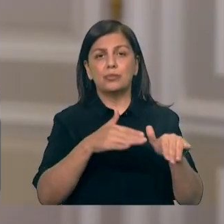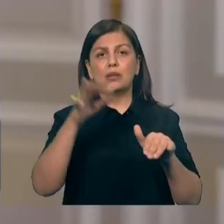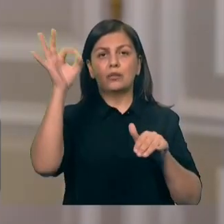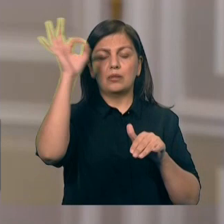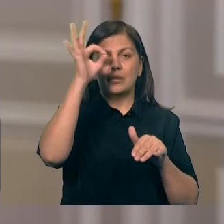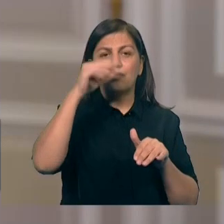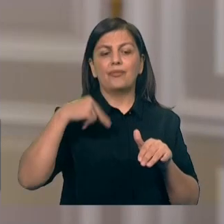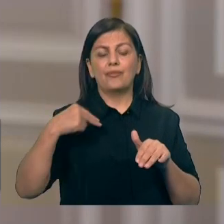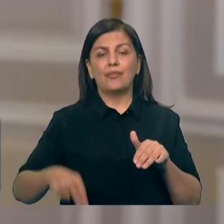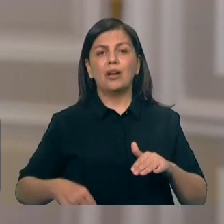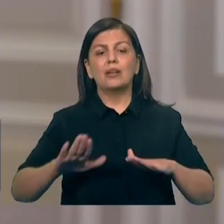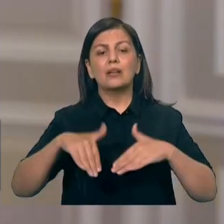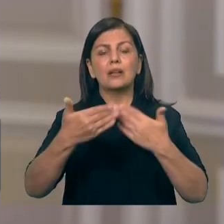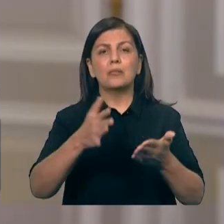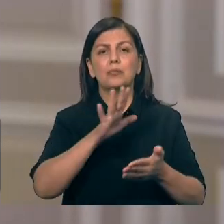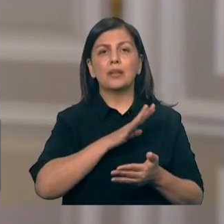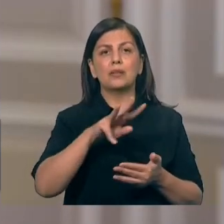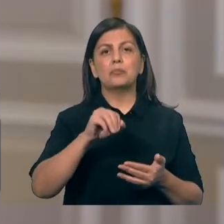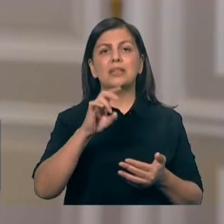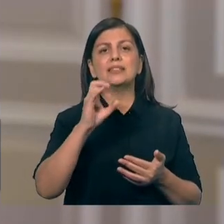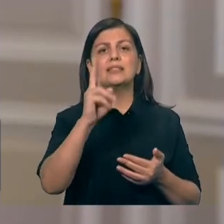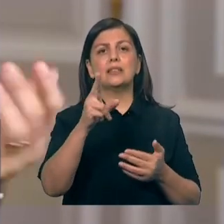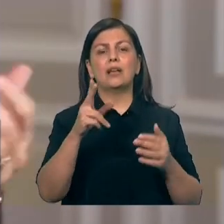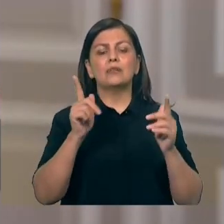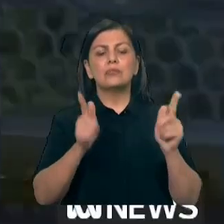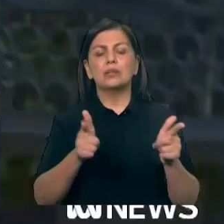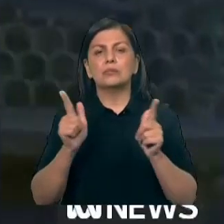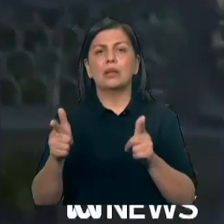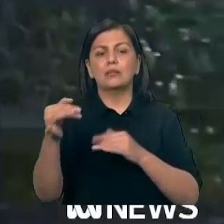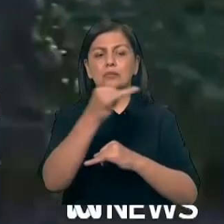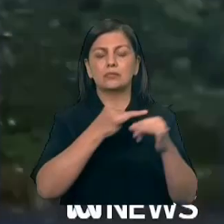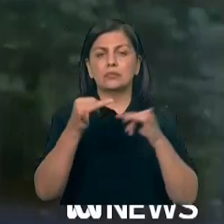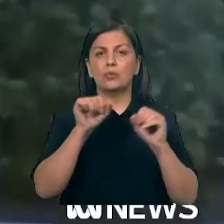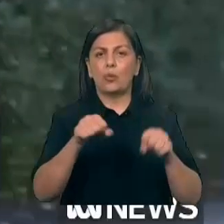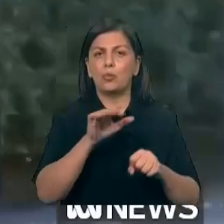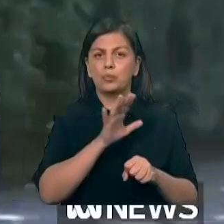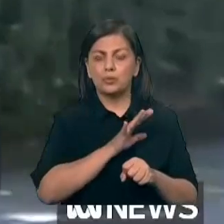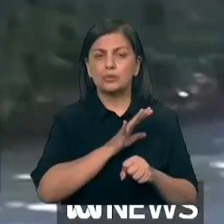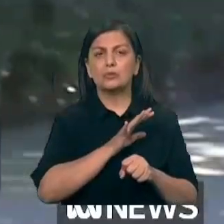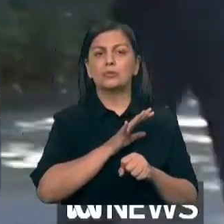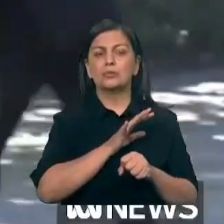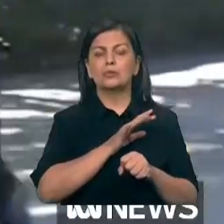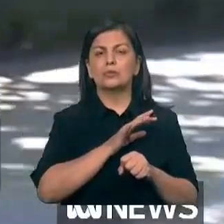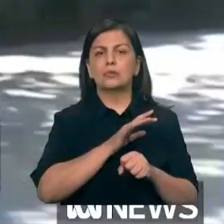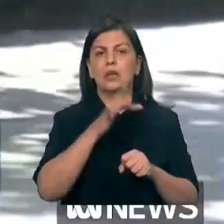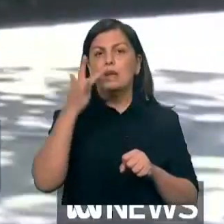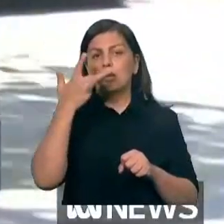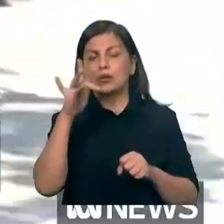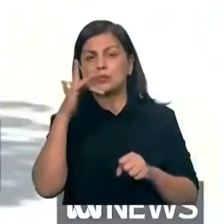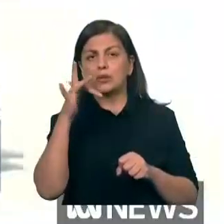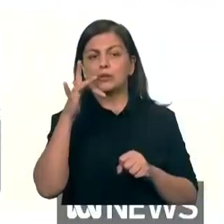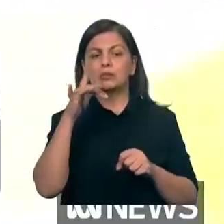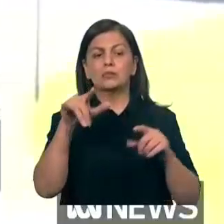Minsk razılaşmasının daha geniş formada masaya qoyulması anlamına gəlir. Burada ən diqqət çökən məsələ, ABŞ